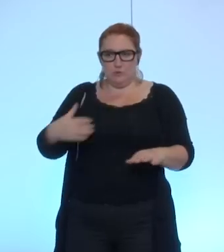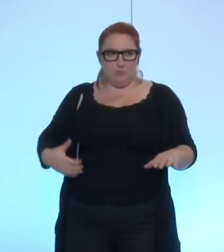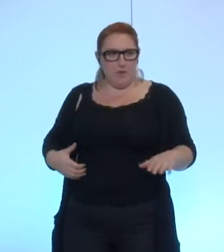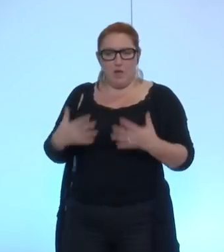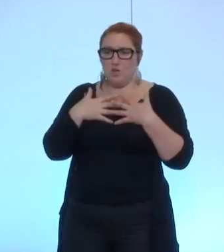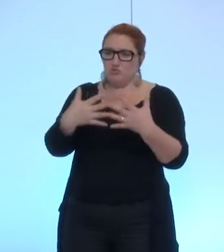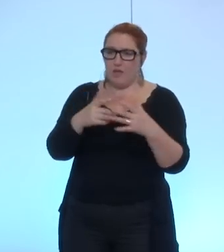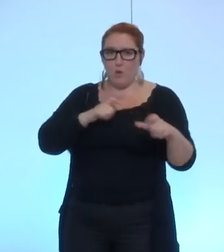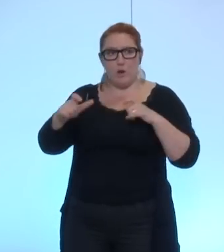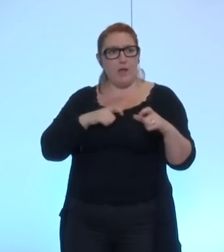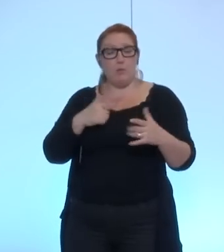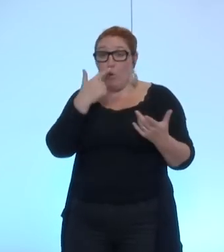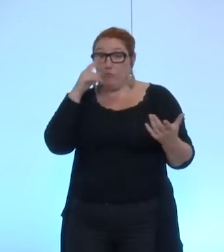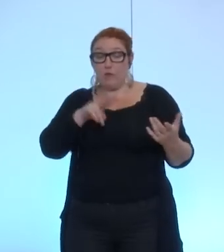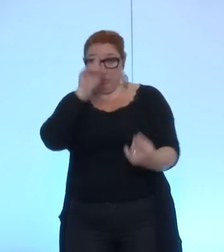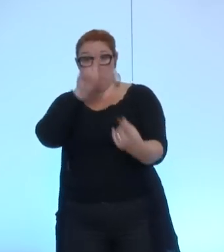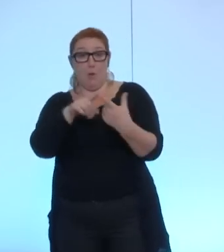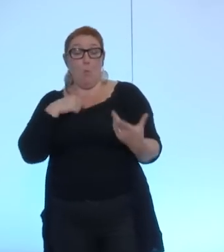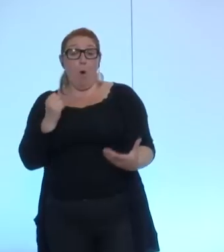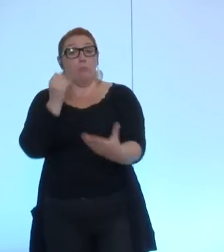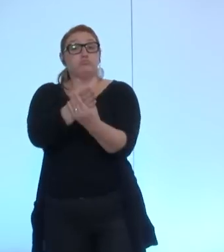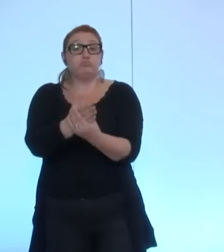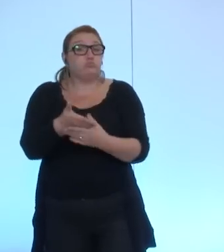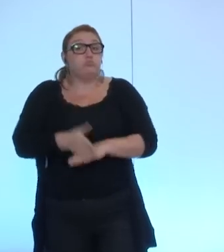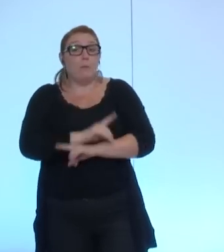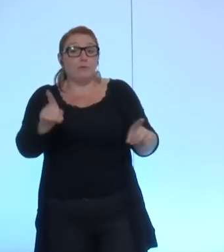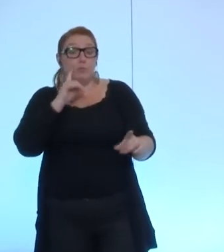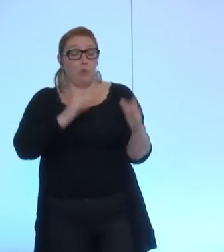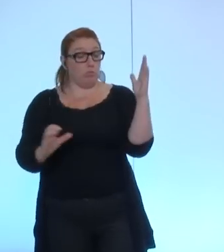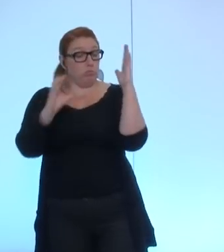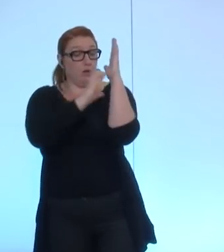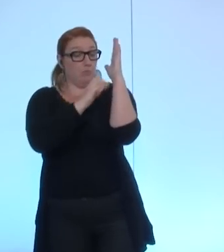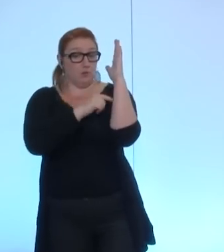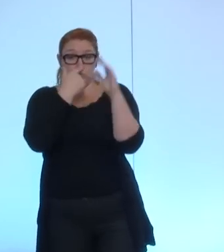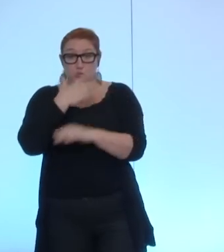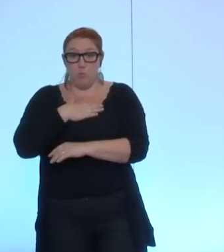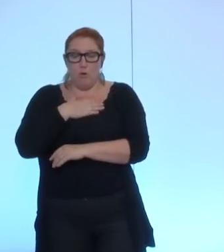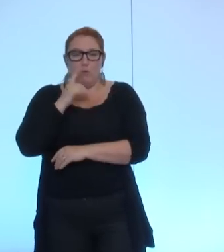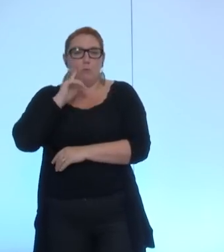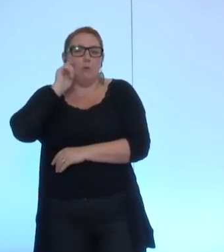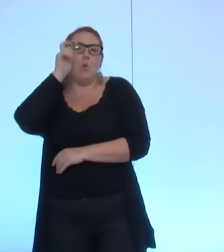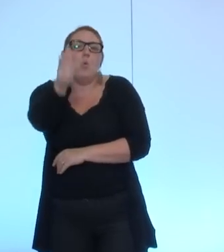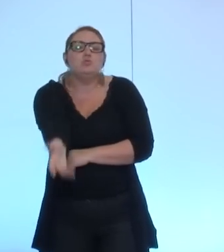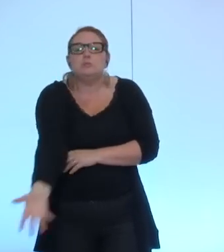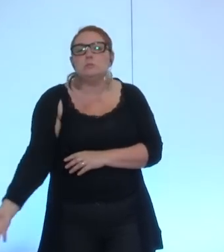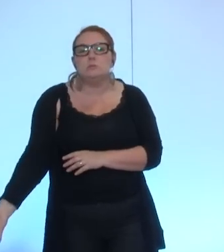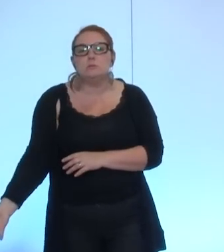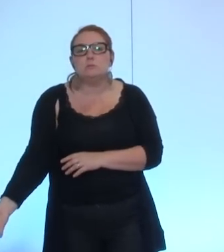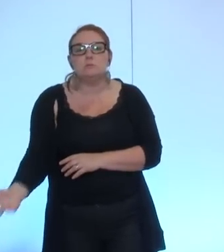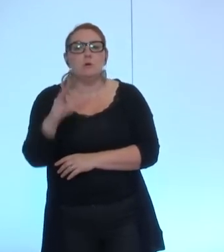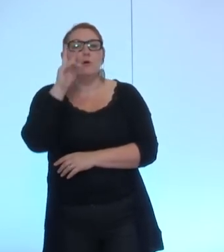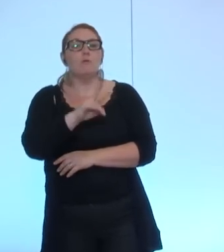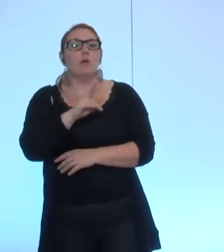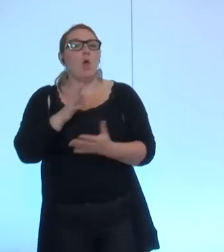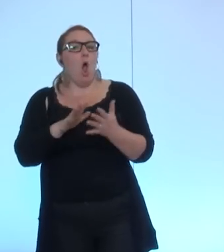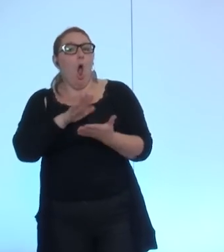attendez sur ce sujet parce que tout simplement cette délibération me semblait aller quasiment en soi on va au bout des